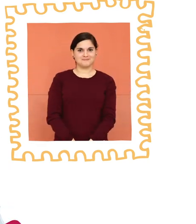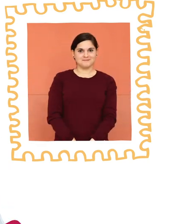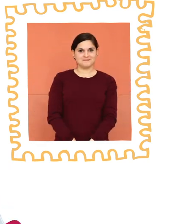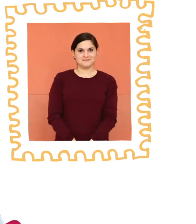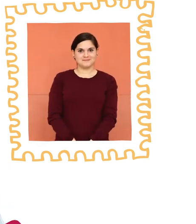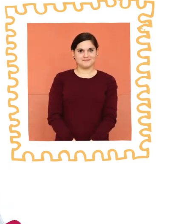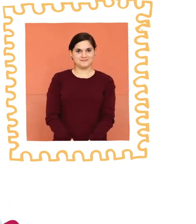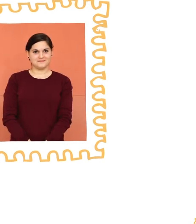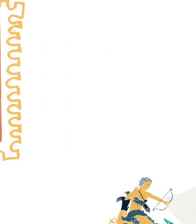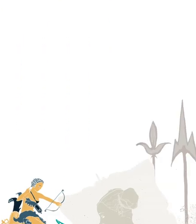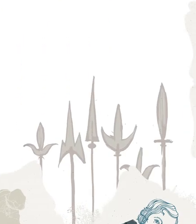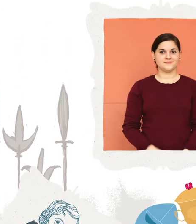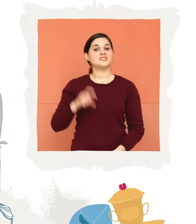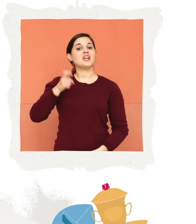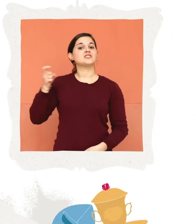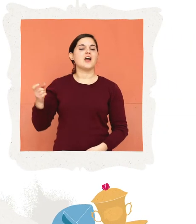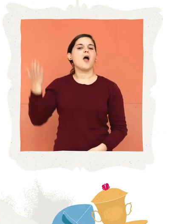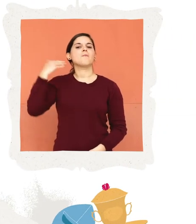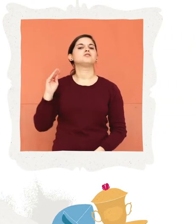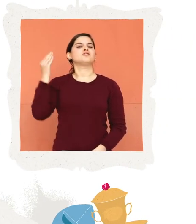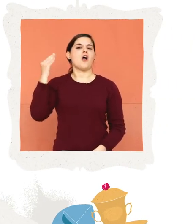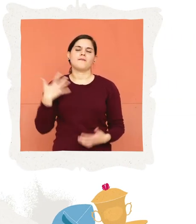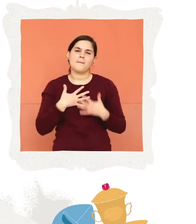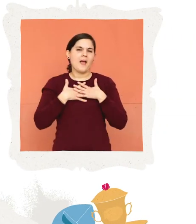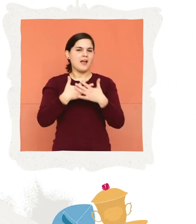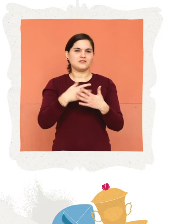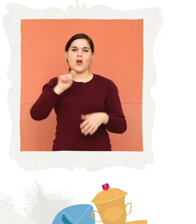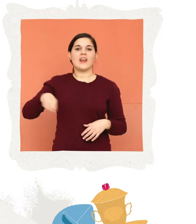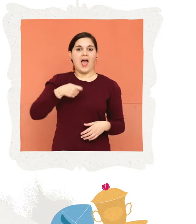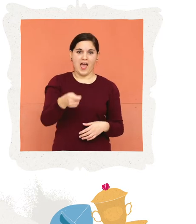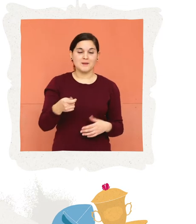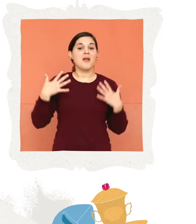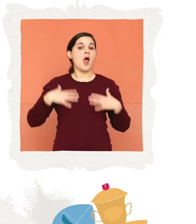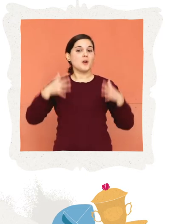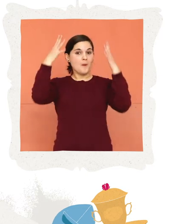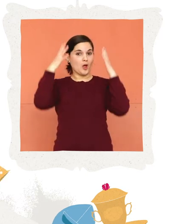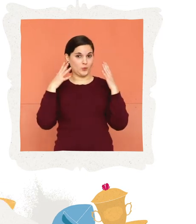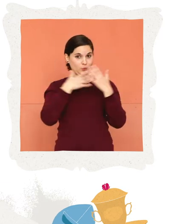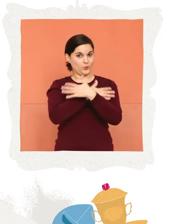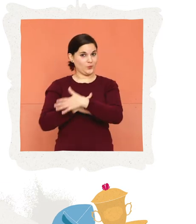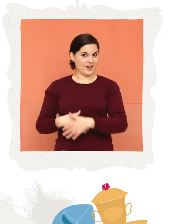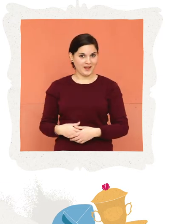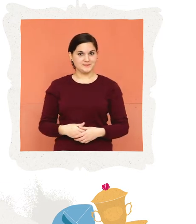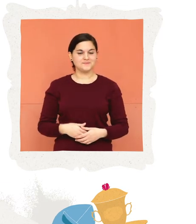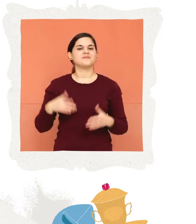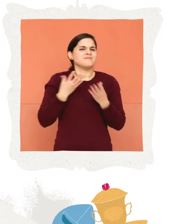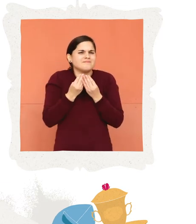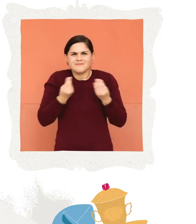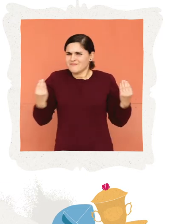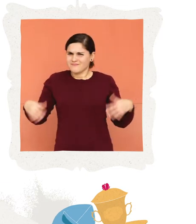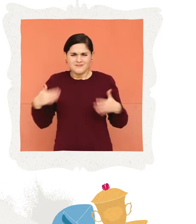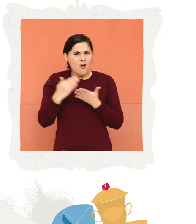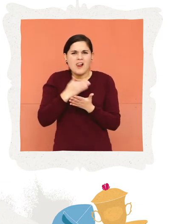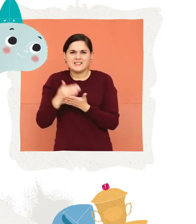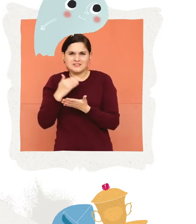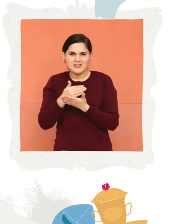gian giacomo da giovane aveva una vera passione per le armi e le armature ne aveva